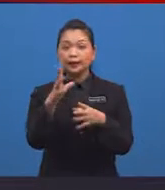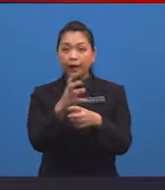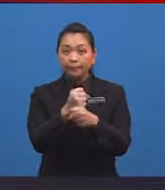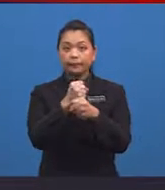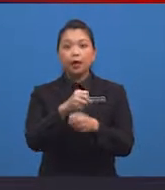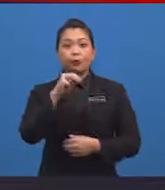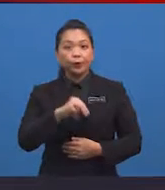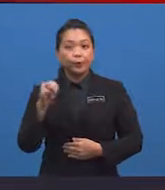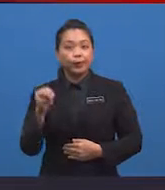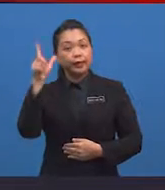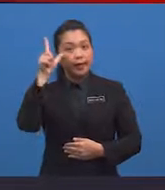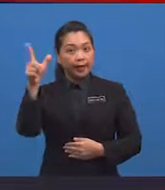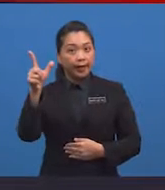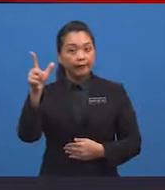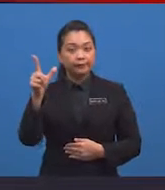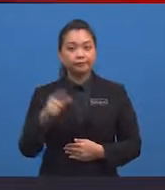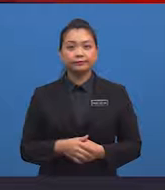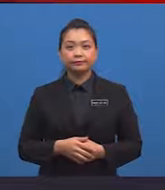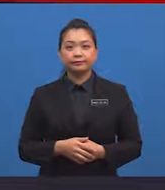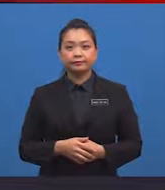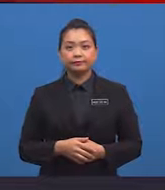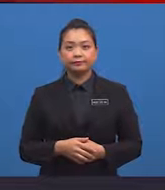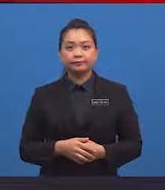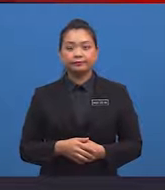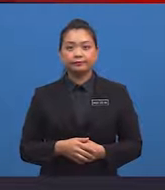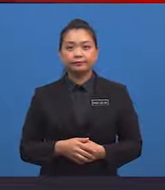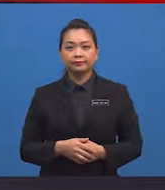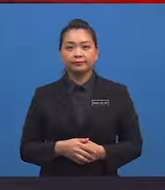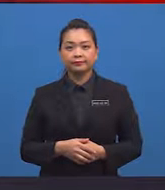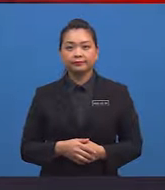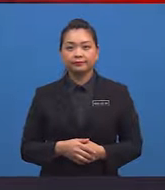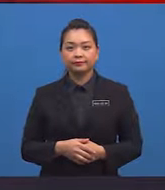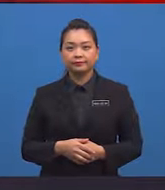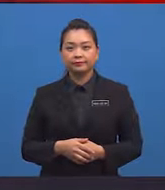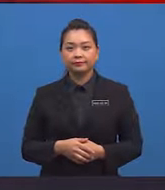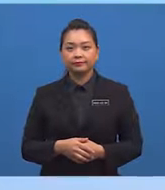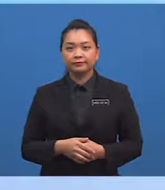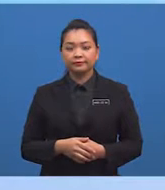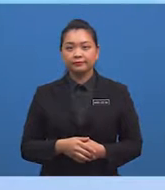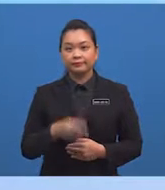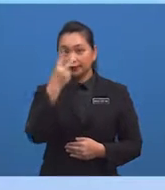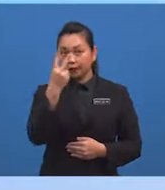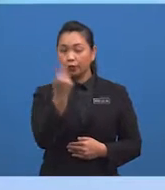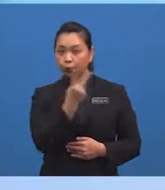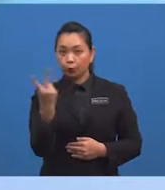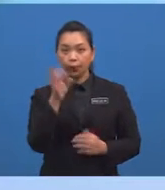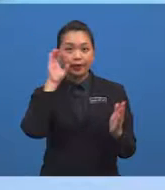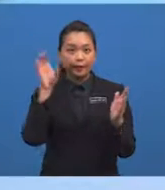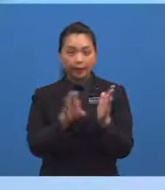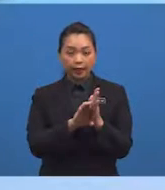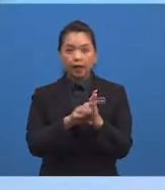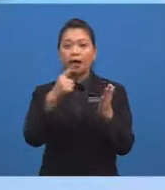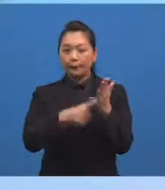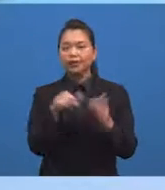murid-murid lihat Daripada gambar yang ditunjukkan tadi Bersamaan